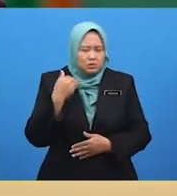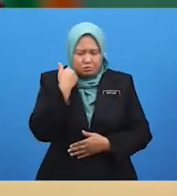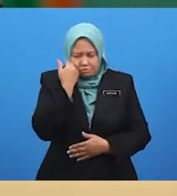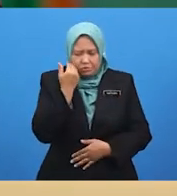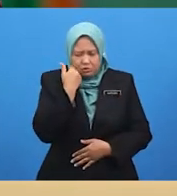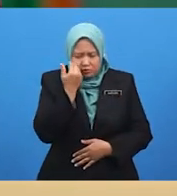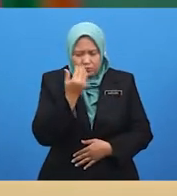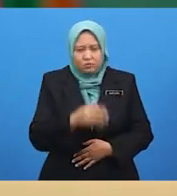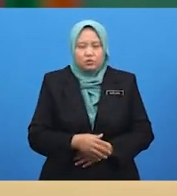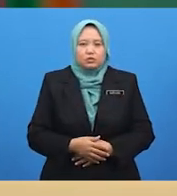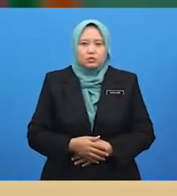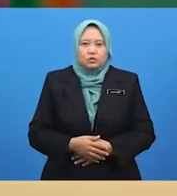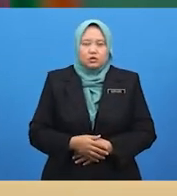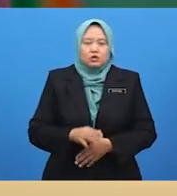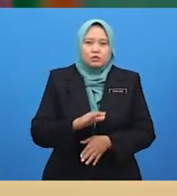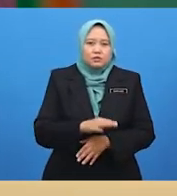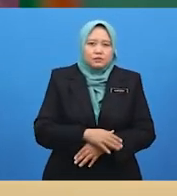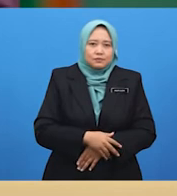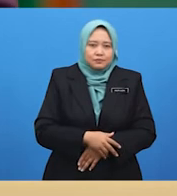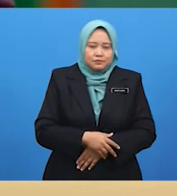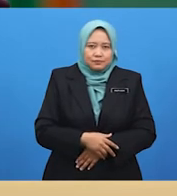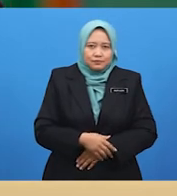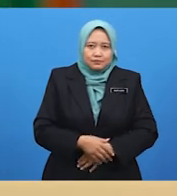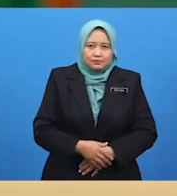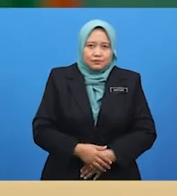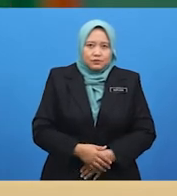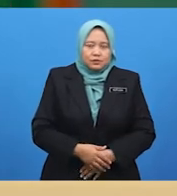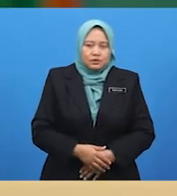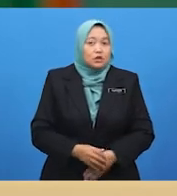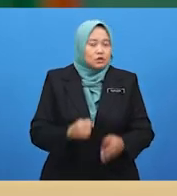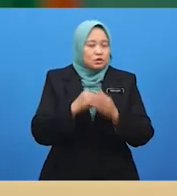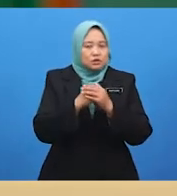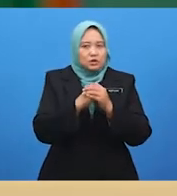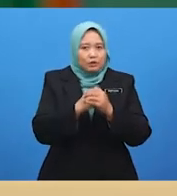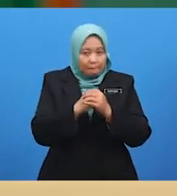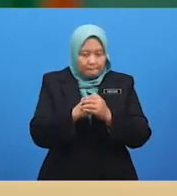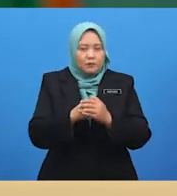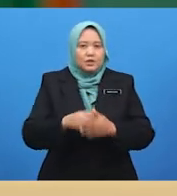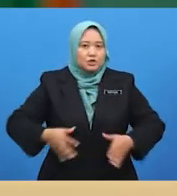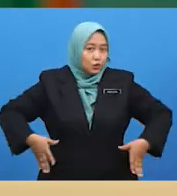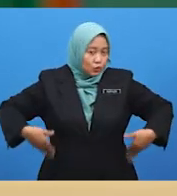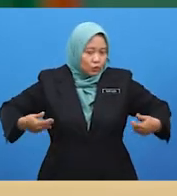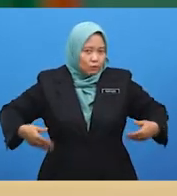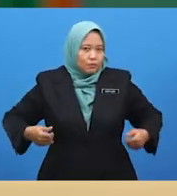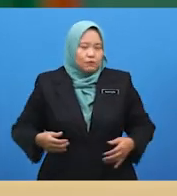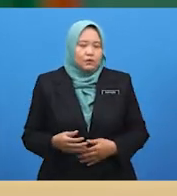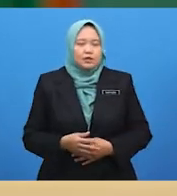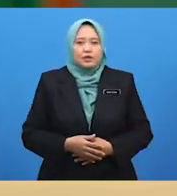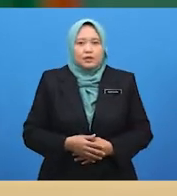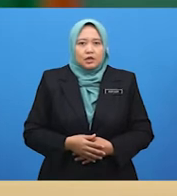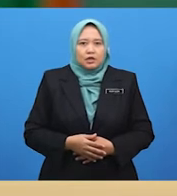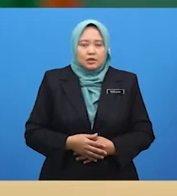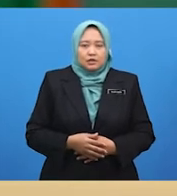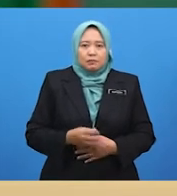kejadian itu. Baik, Kumki. Syabas kamu telah mengakui kesalahan. Ucapkan tanya